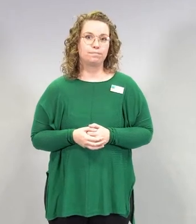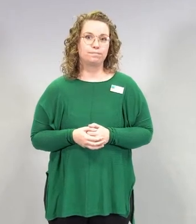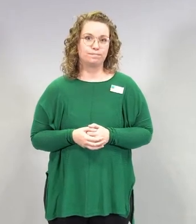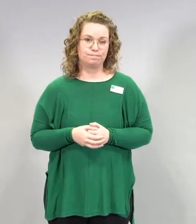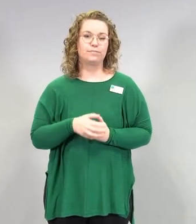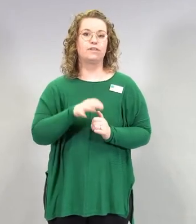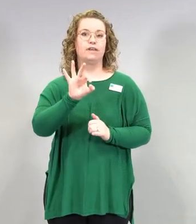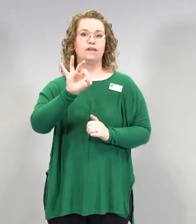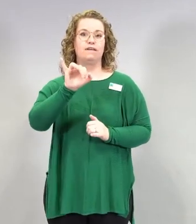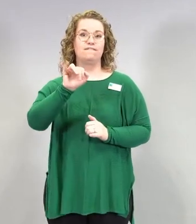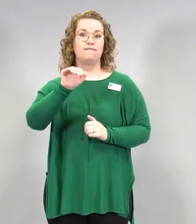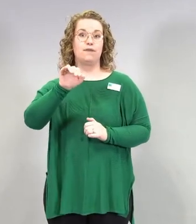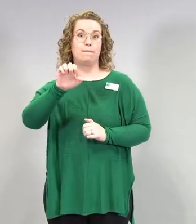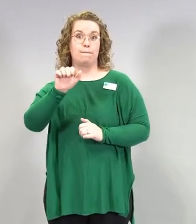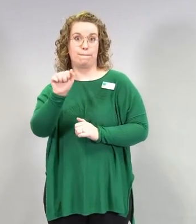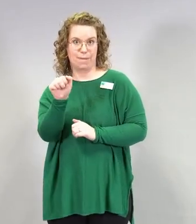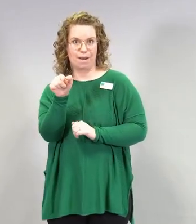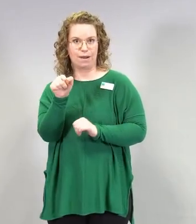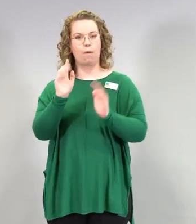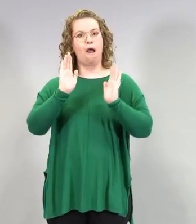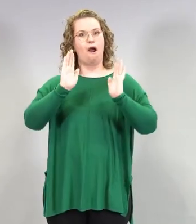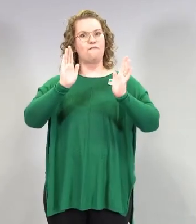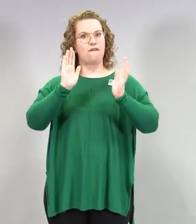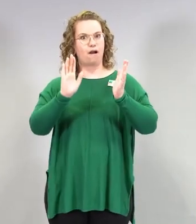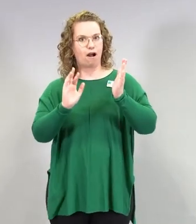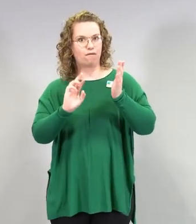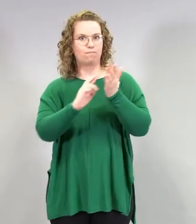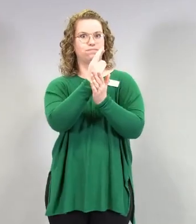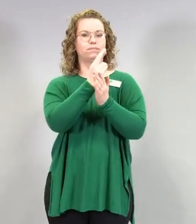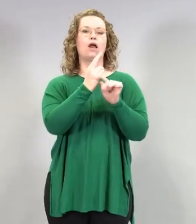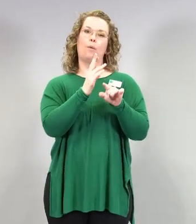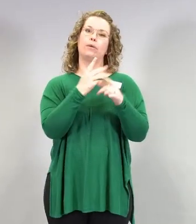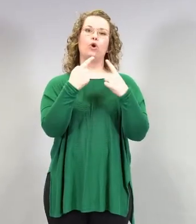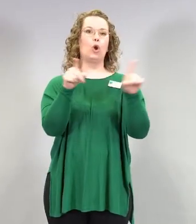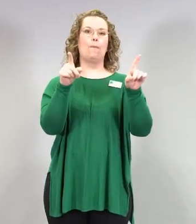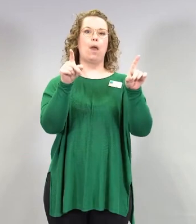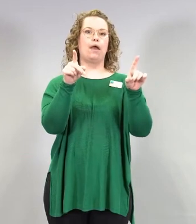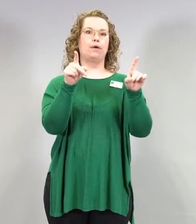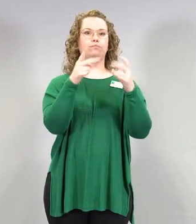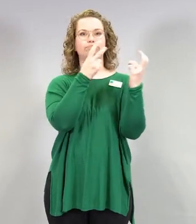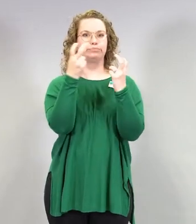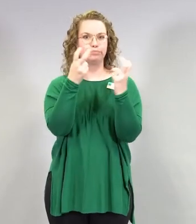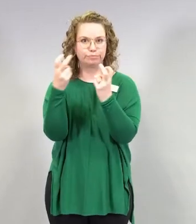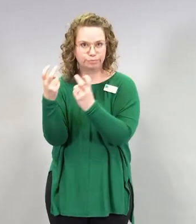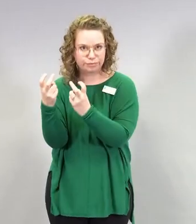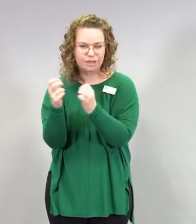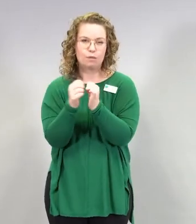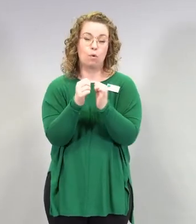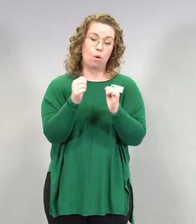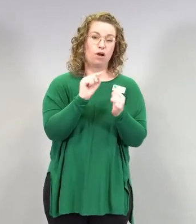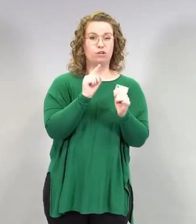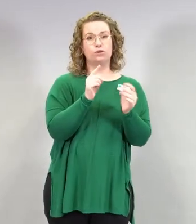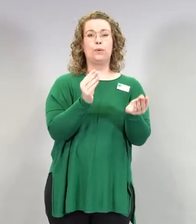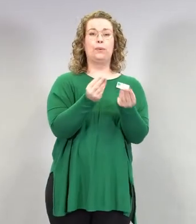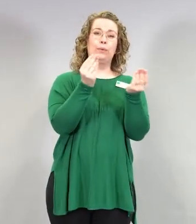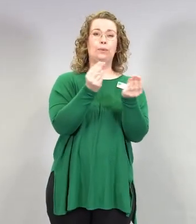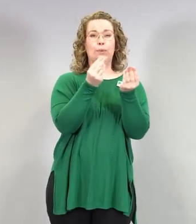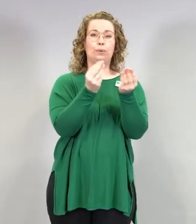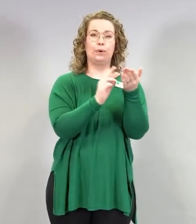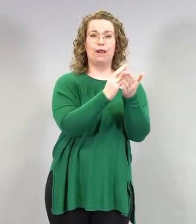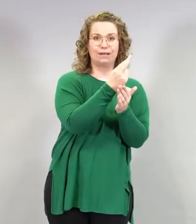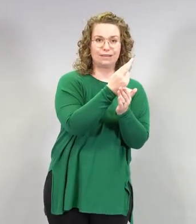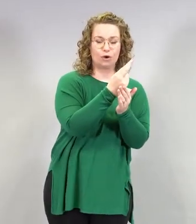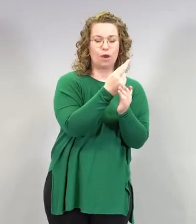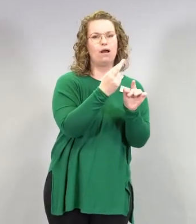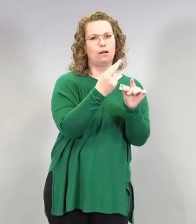nimenomaan näitä vakavia tarkistaa hyvin nopeasti, mutta näissä ei-vakavissa niiden tarkistukseen voi mennä aikaa sen vuoksi, että näitä on tullut nyt